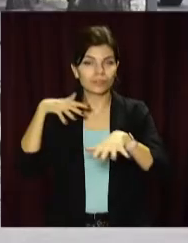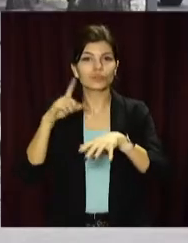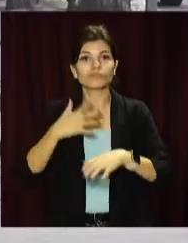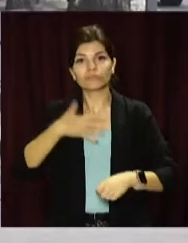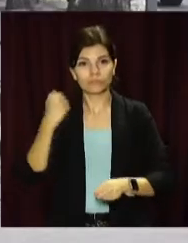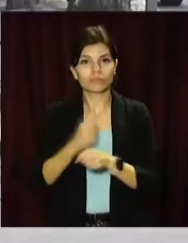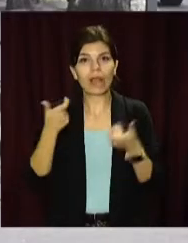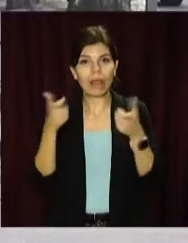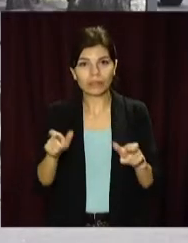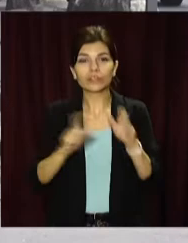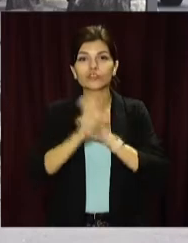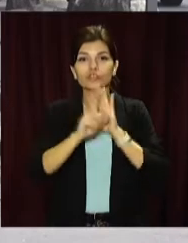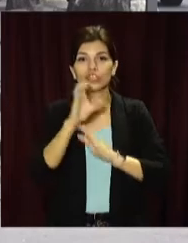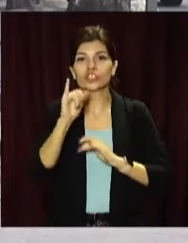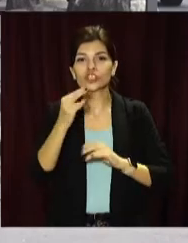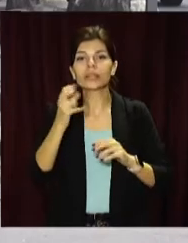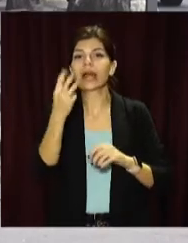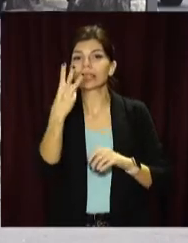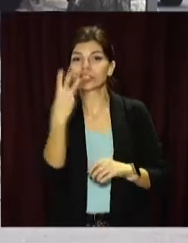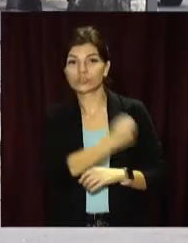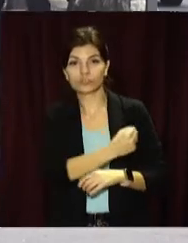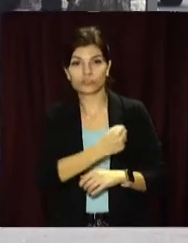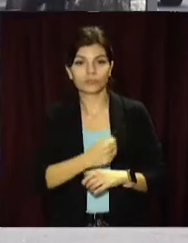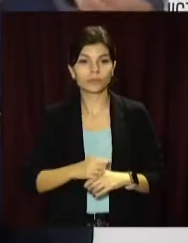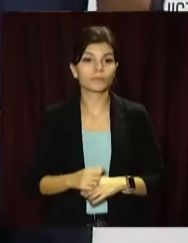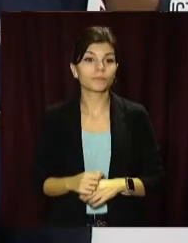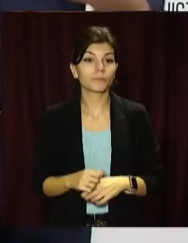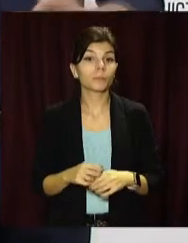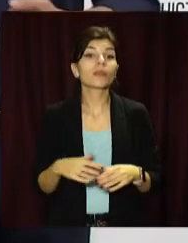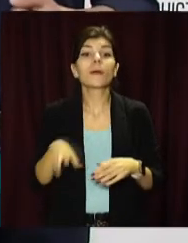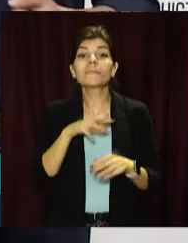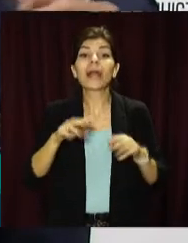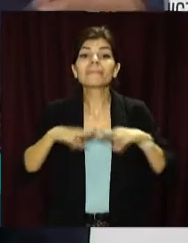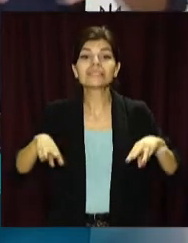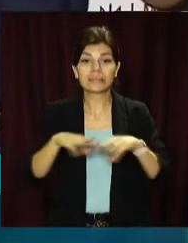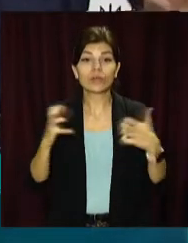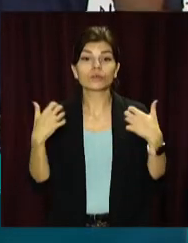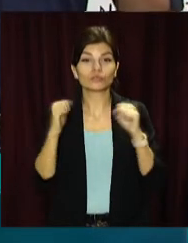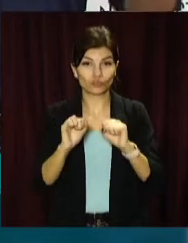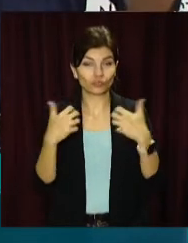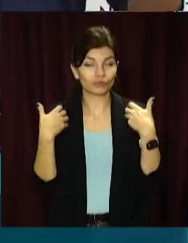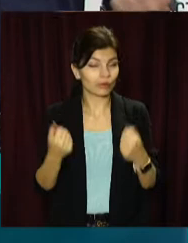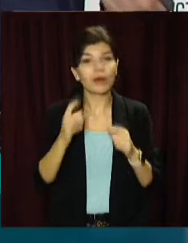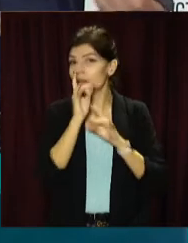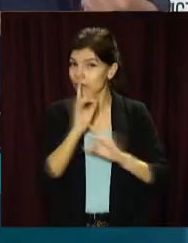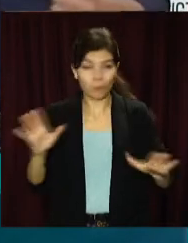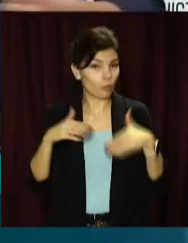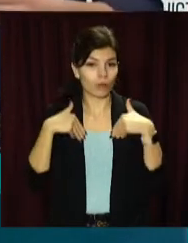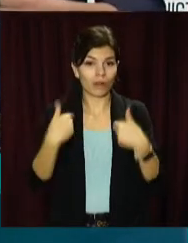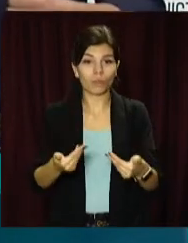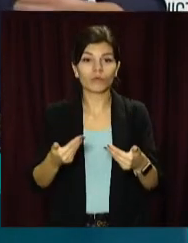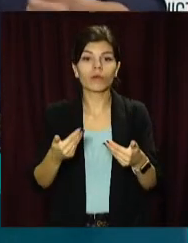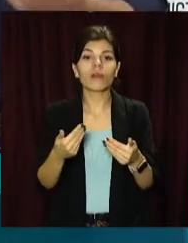жорсткий карантин з початку січня на три тижні. Ми як Міністерство охорони здоров'я не будемо